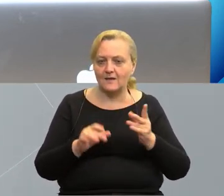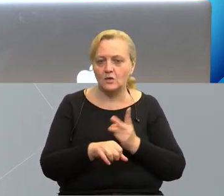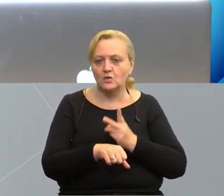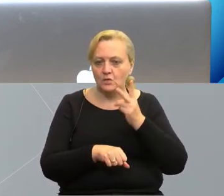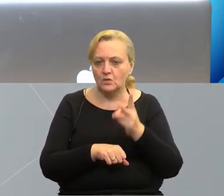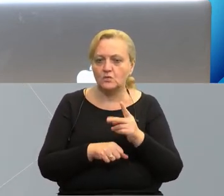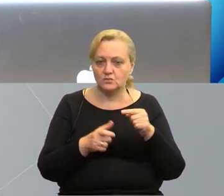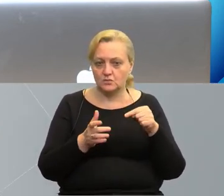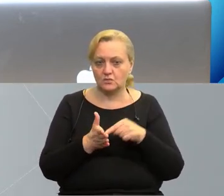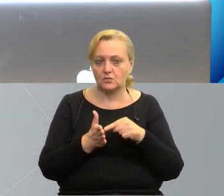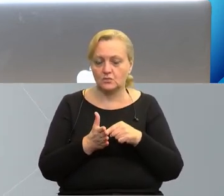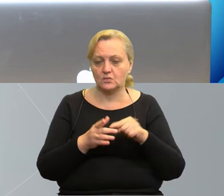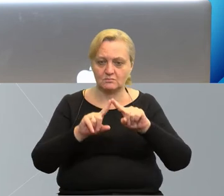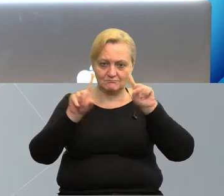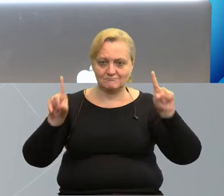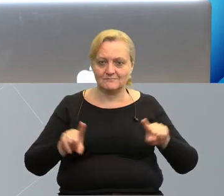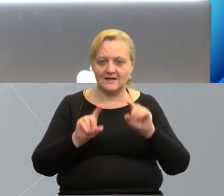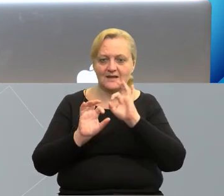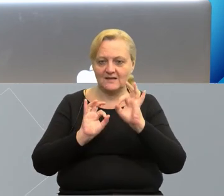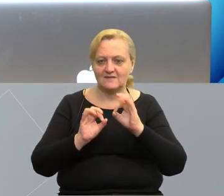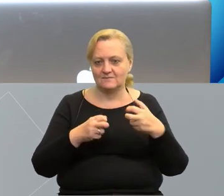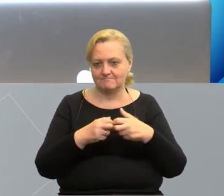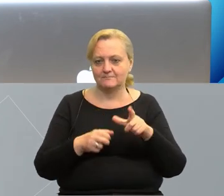dostęp właśnie do tej elektronicznej broszury.